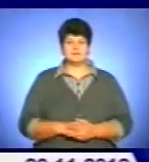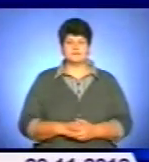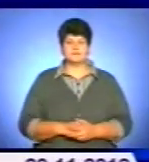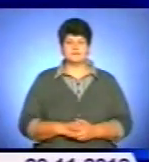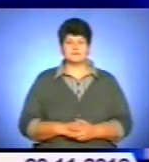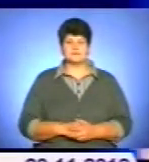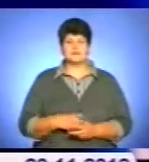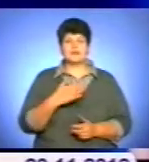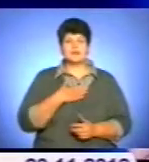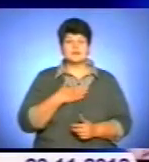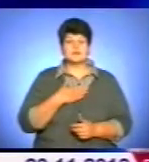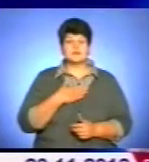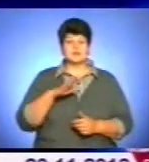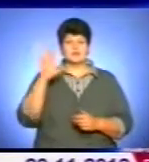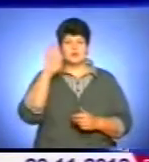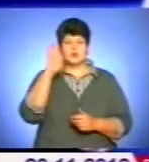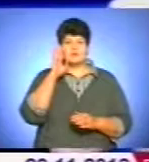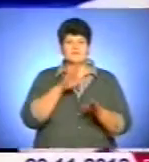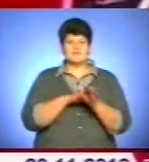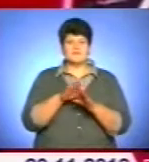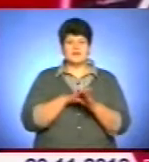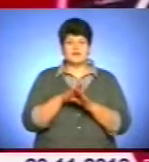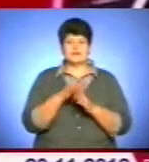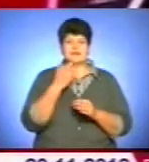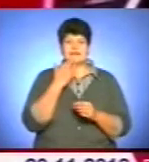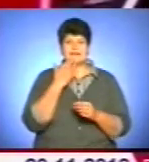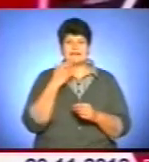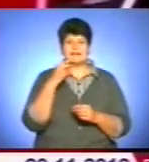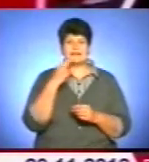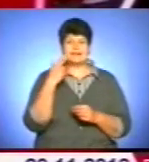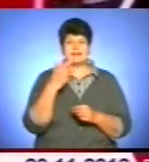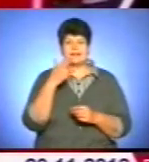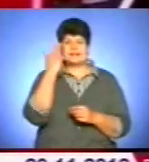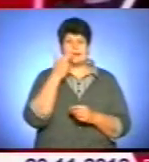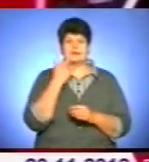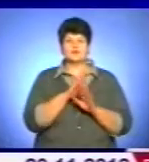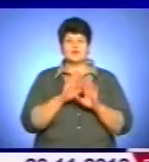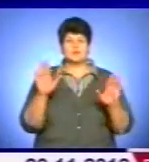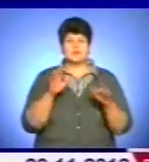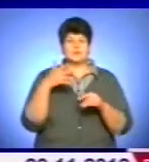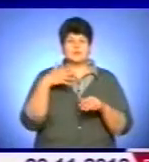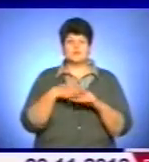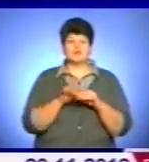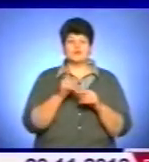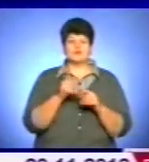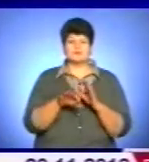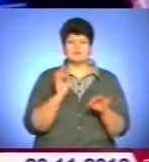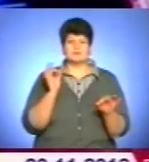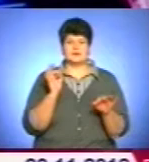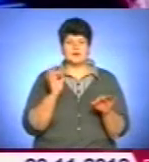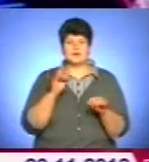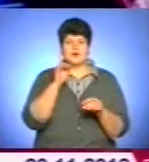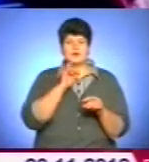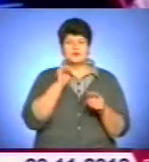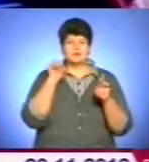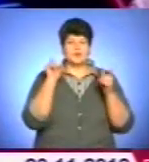На шоу хлопець талановито виконав італійську пісню. Історія Ромчика розчулила, бо не зрозумів, що його не обрали. Коли судді